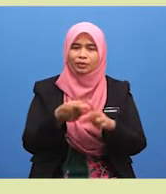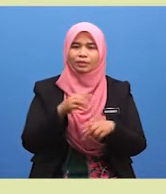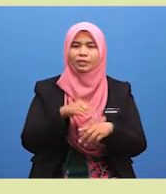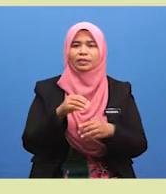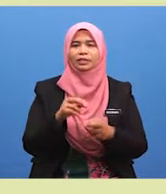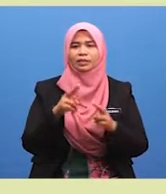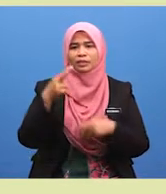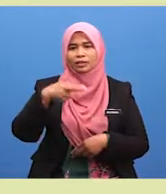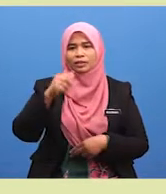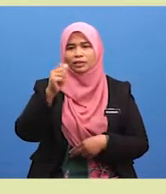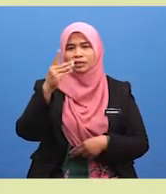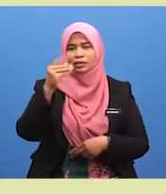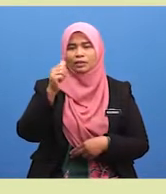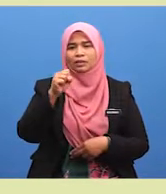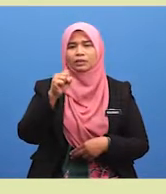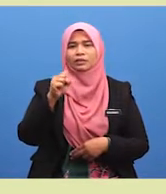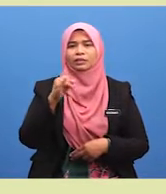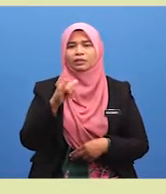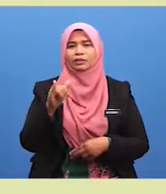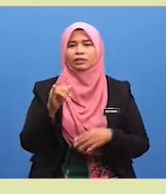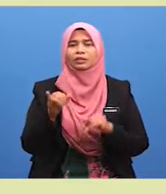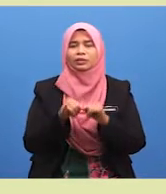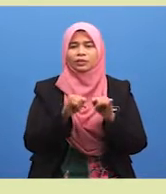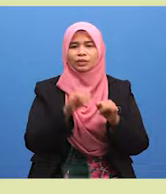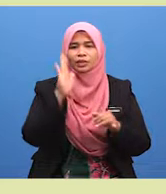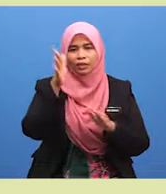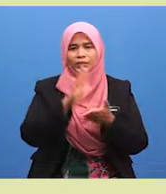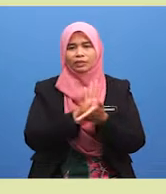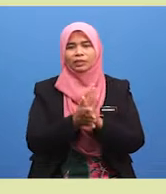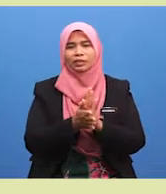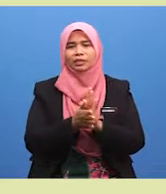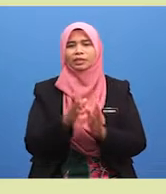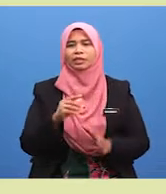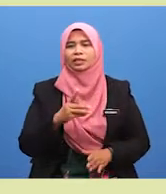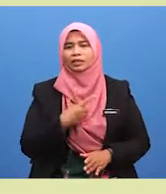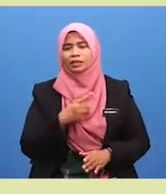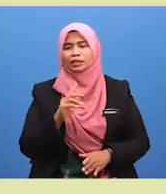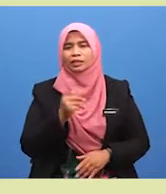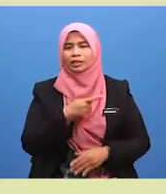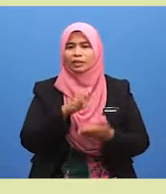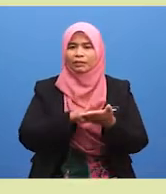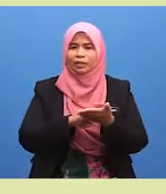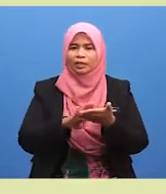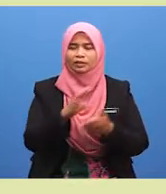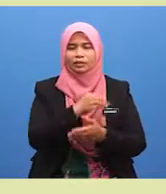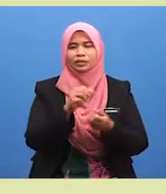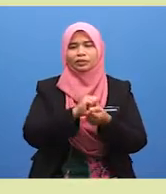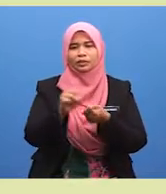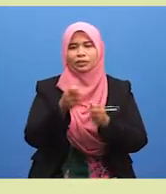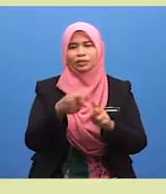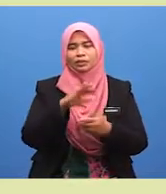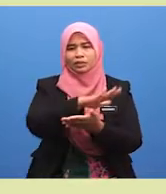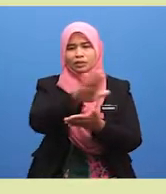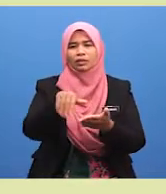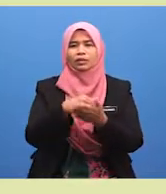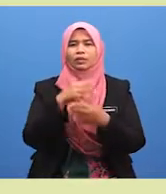suci daripada hadah. Ianya juga akan menjadikan diri kita bersih dan suci